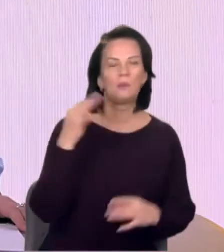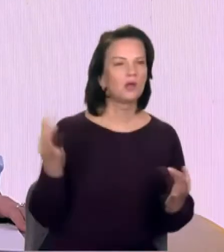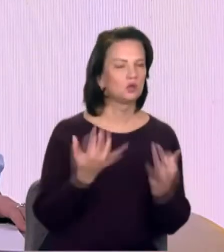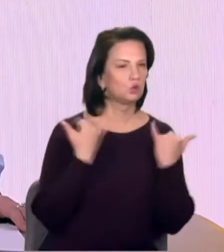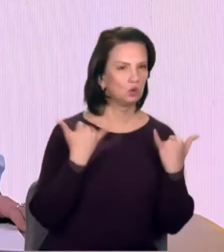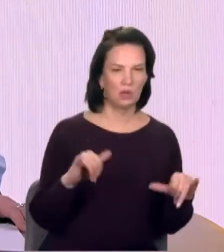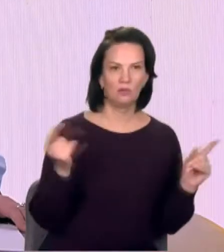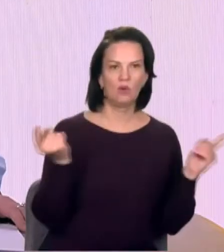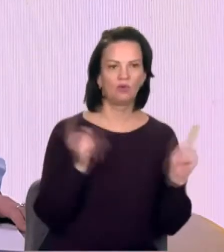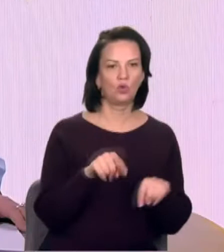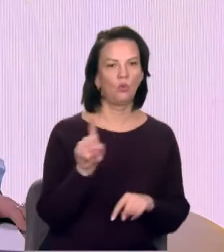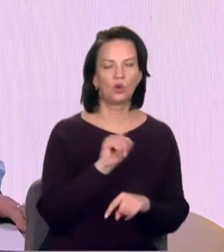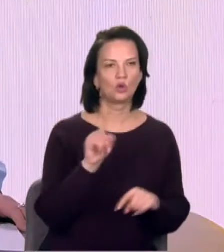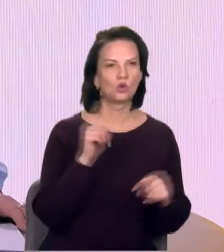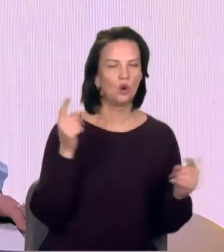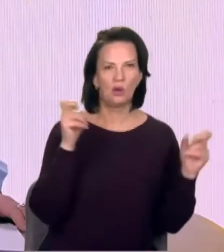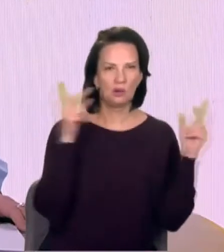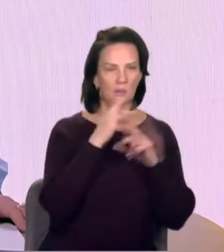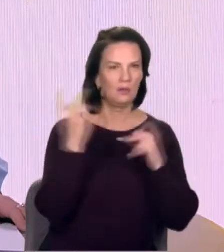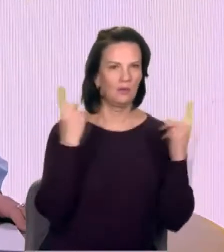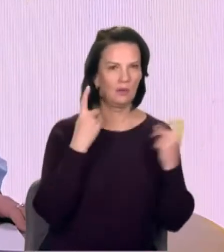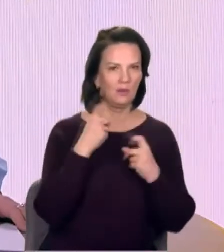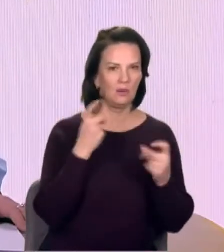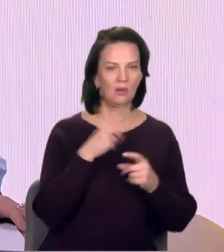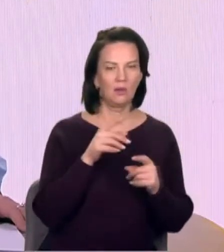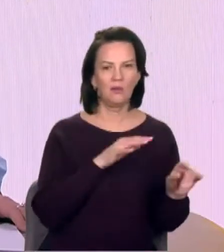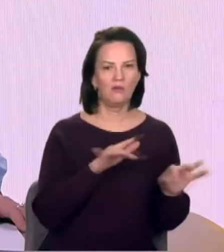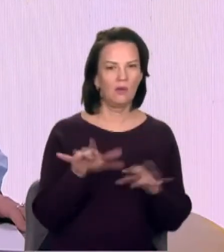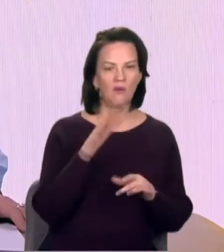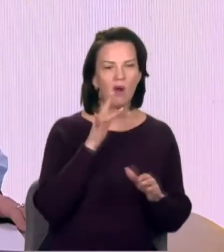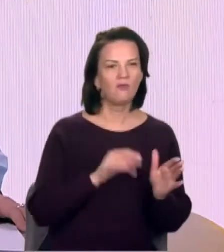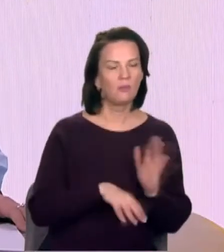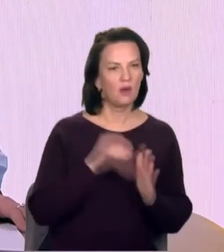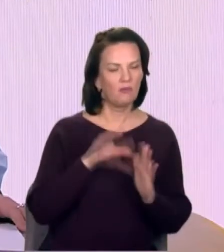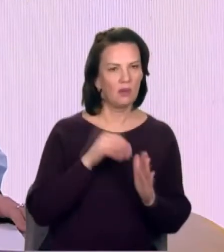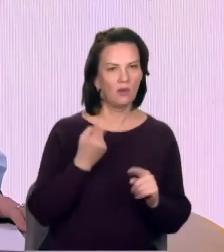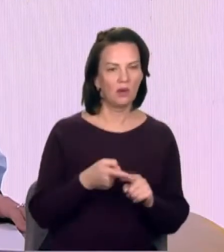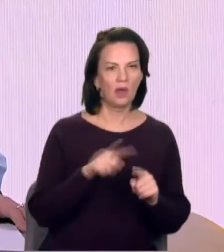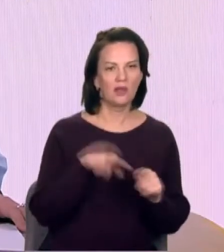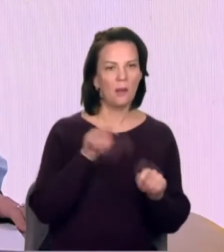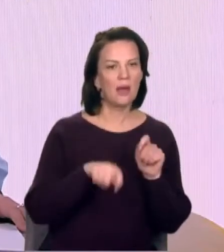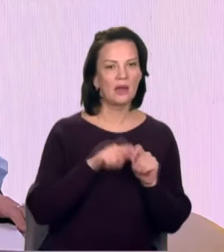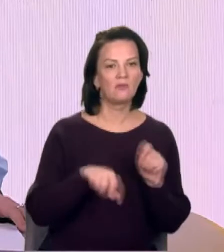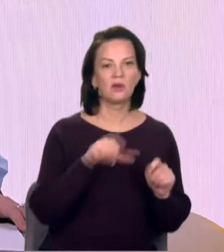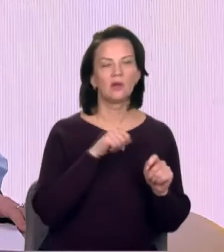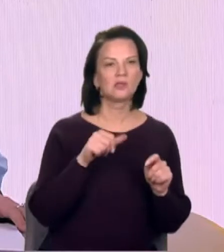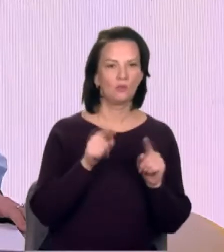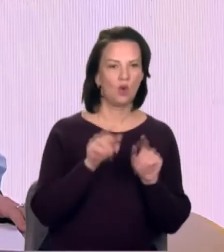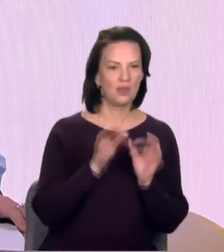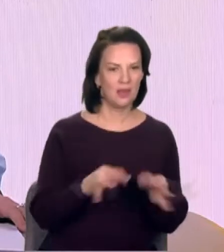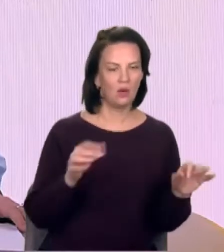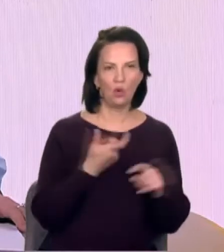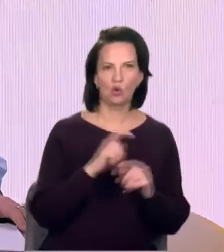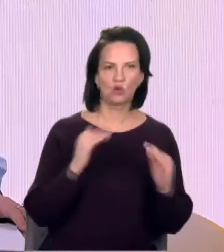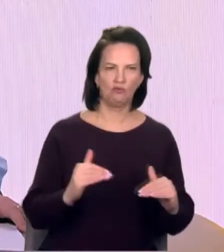активізується під час виборів. Тому що це, власне, перевірка самої демократії, дуже високі політичні ставки. Відбуваються також